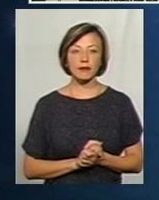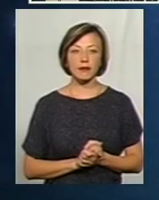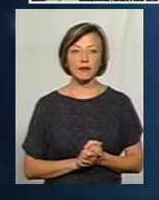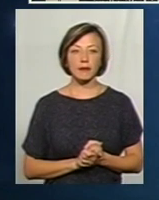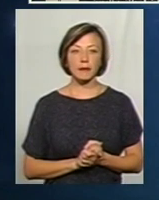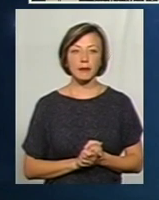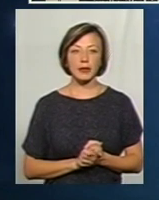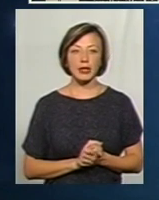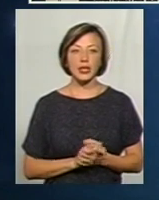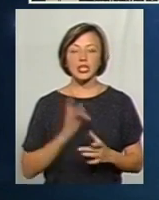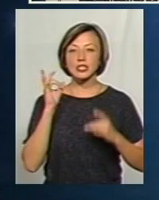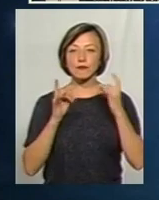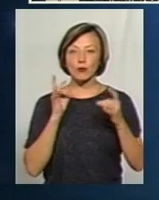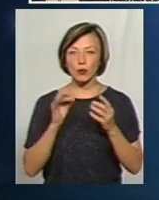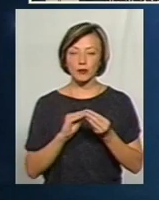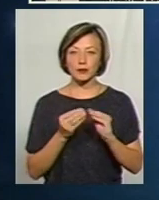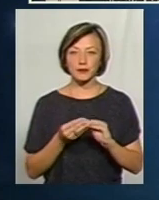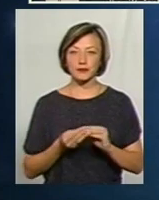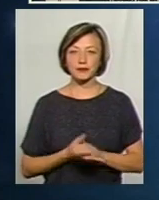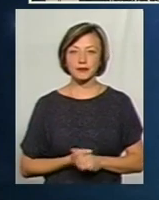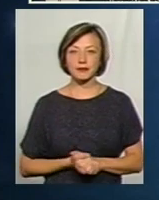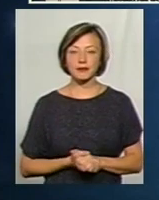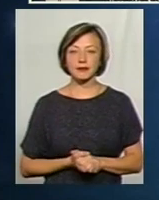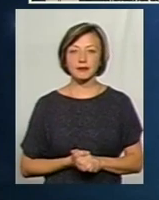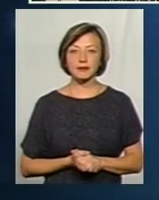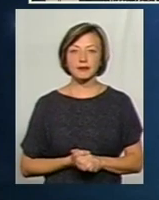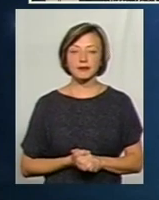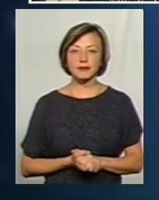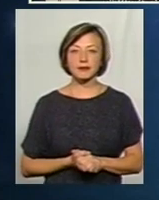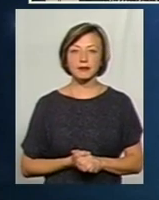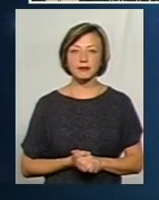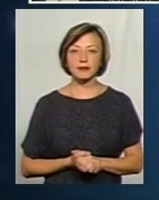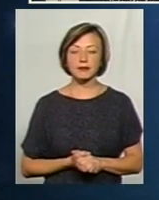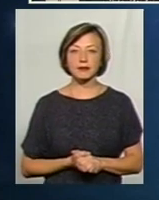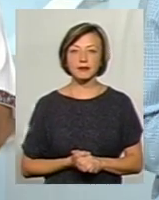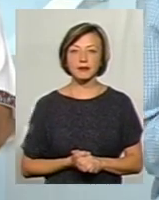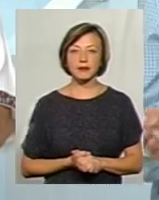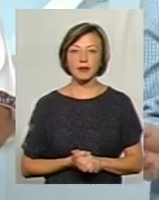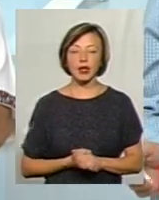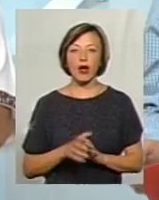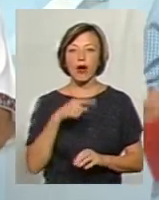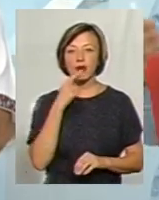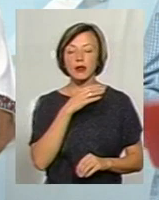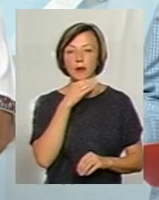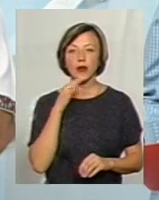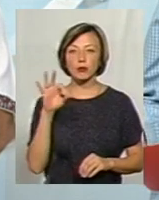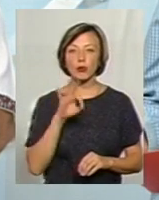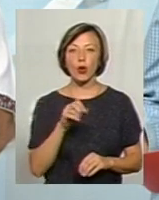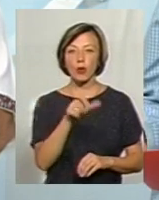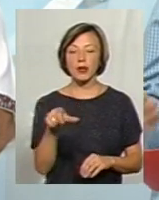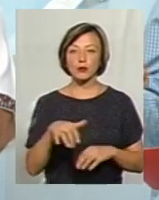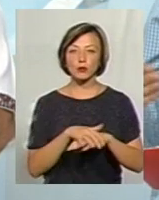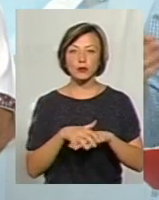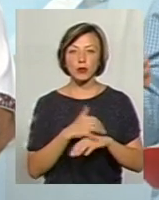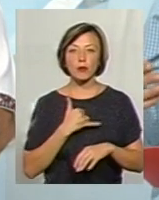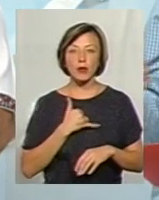Далі крокувати на шляху своїх реформ. Тож ми продовжуємо. Я говорила багато про громадянське суспільство.